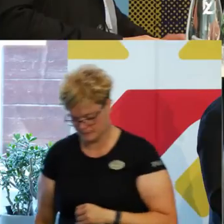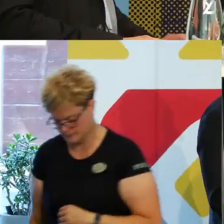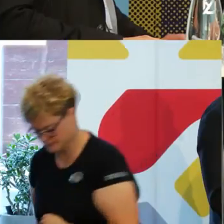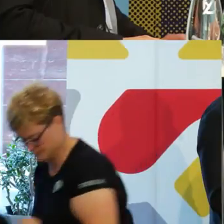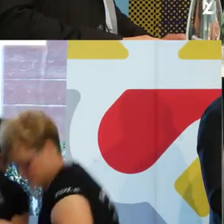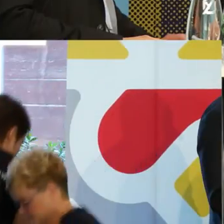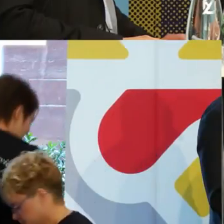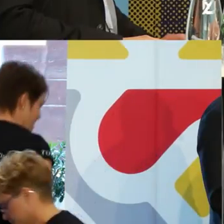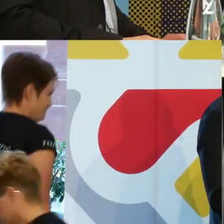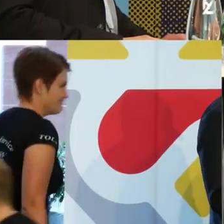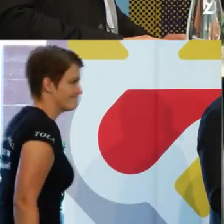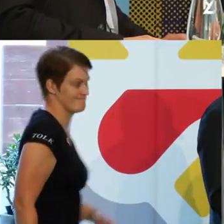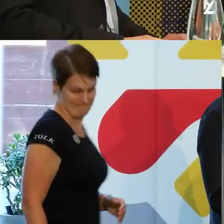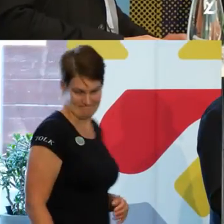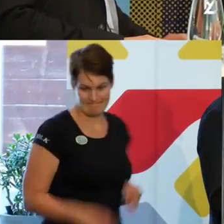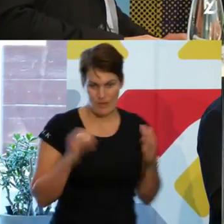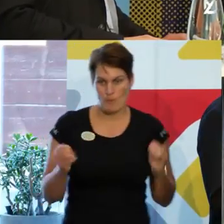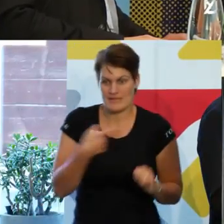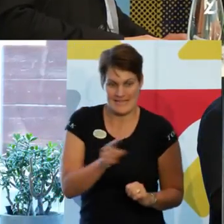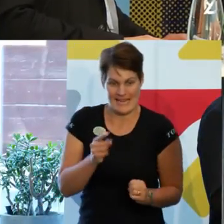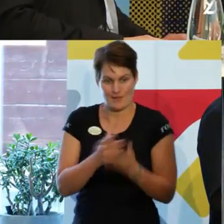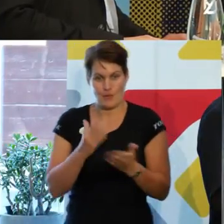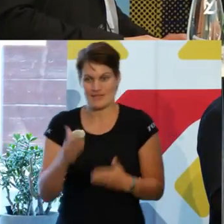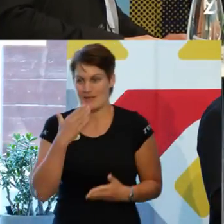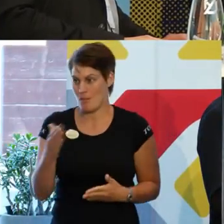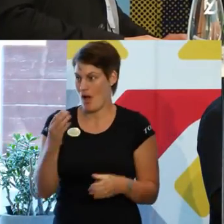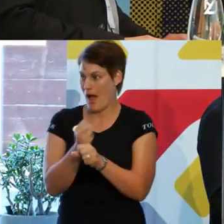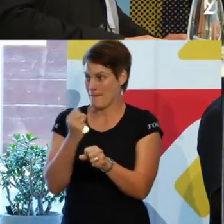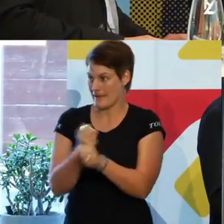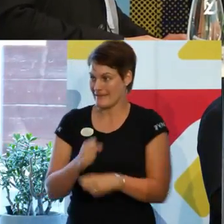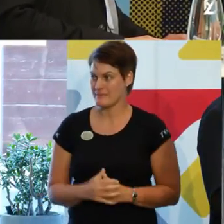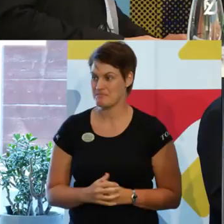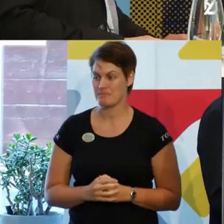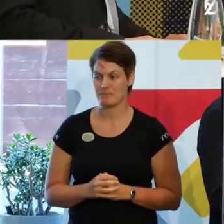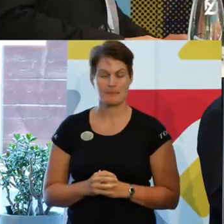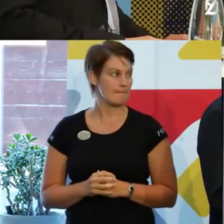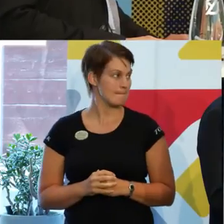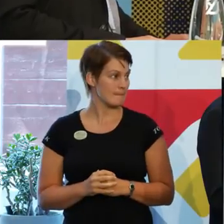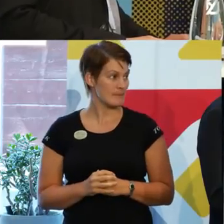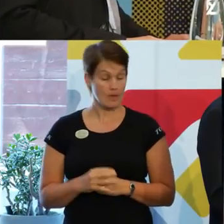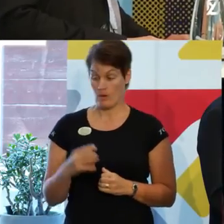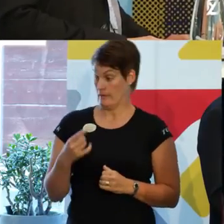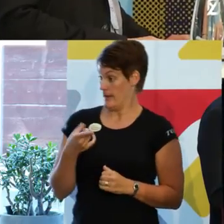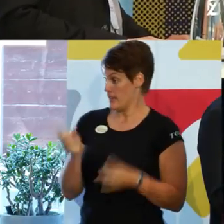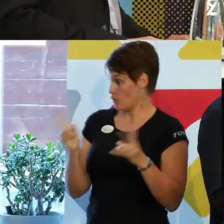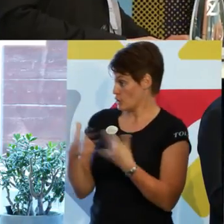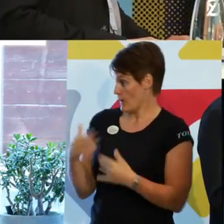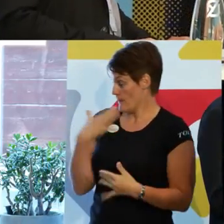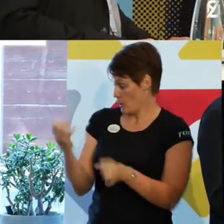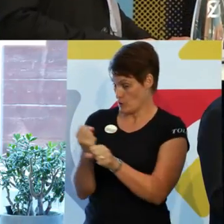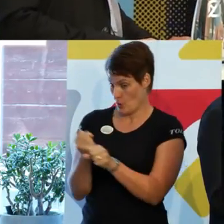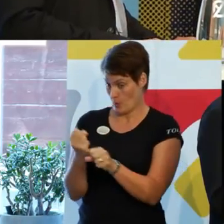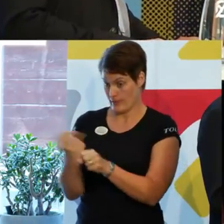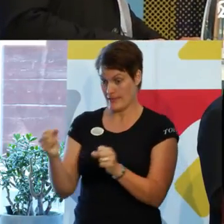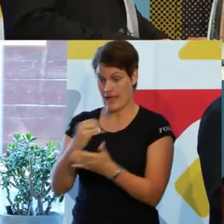Superintressant. Ja. Keep up the good work i Båstad. Och ni gör ju också ett jättebra jobb i